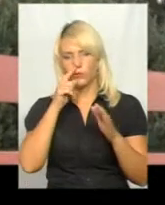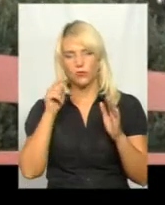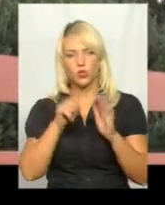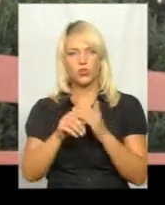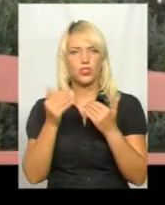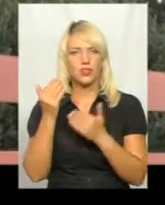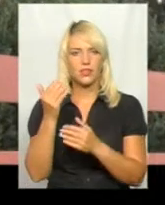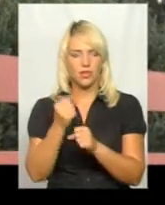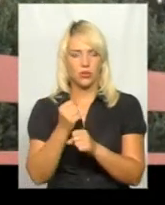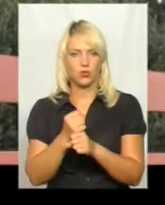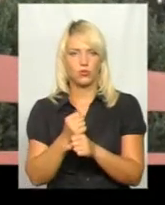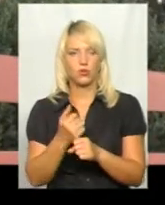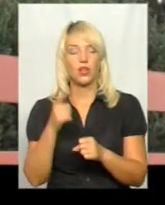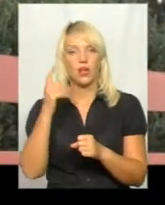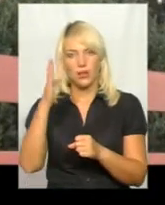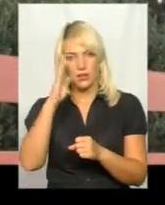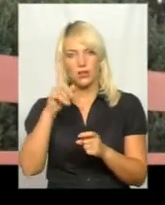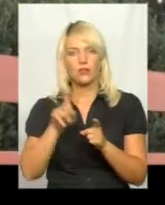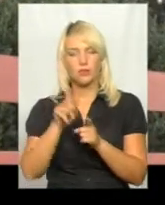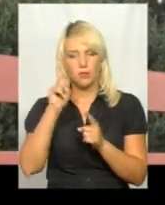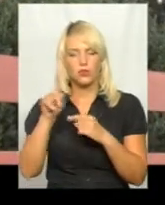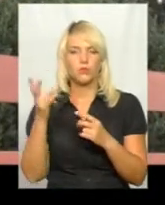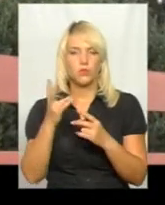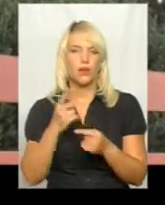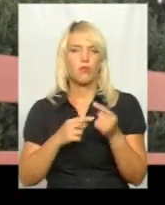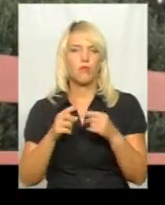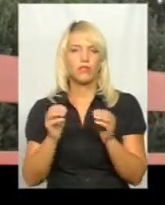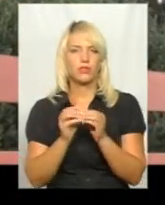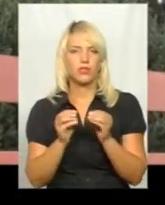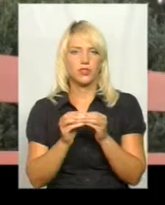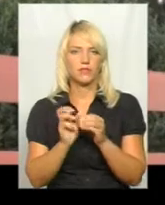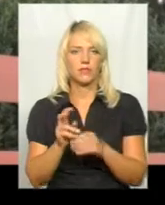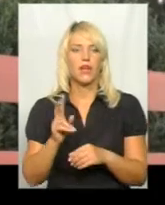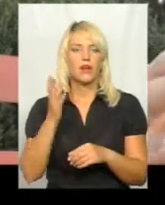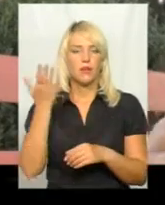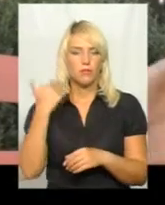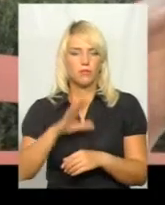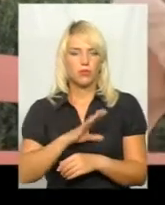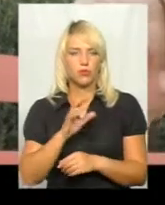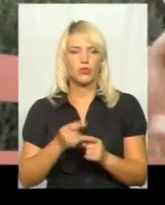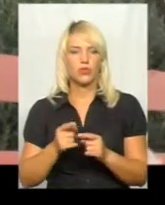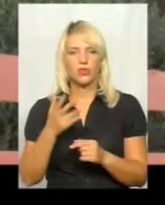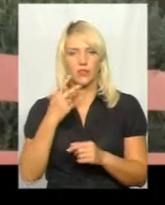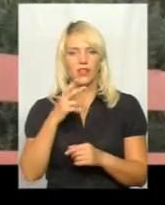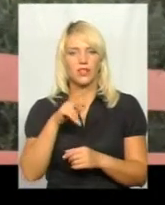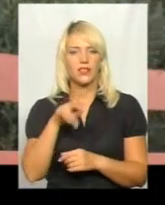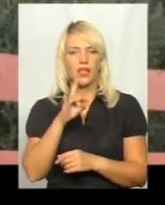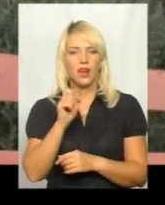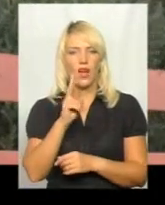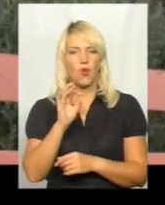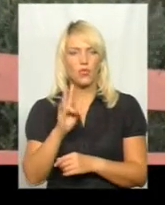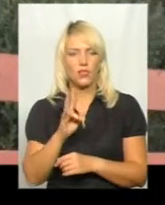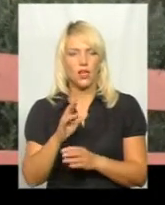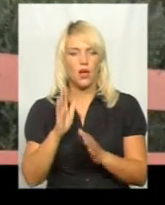Він так придумав, і тому треба так повернути, я думаю, як це було. Тому що ж ви розумієте, візьміть того дракончика в парку, Шевченка,